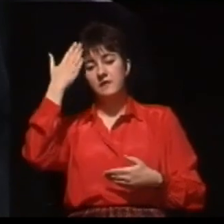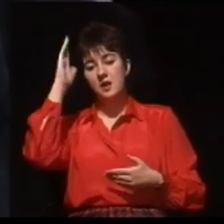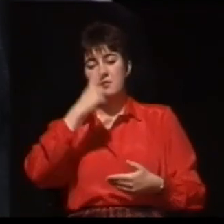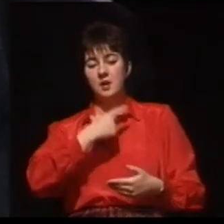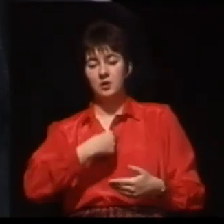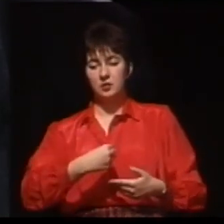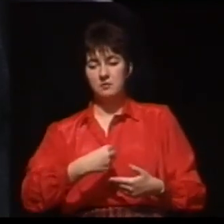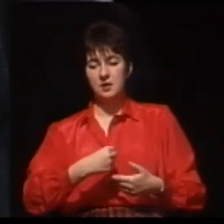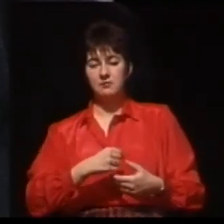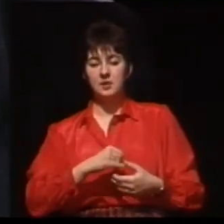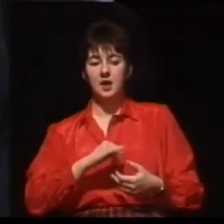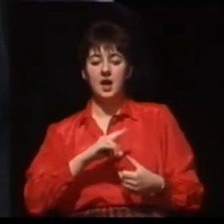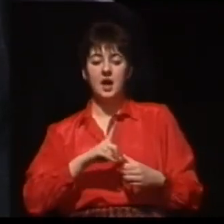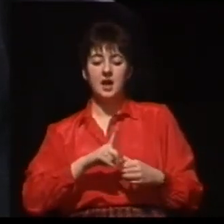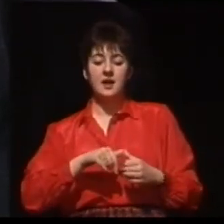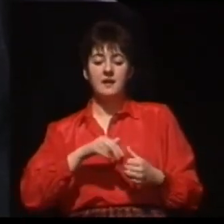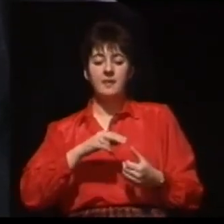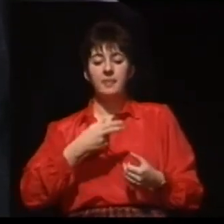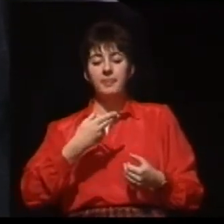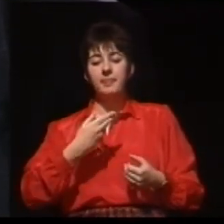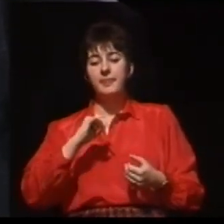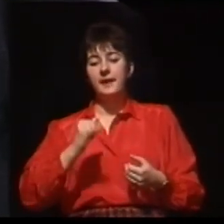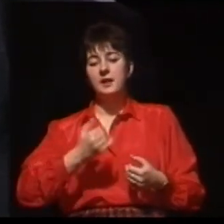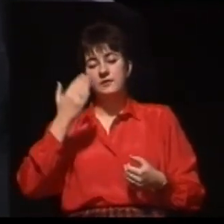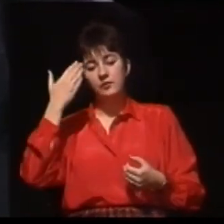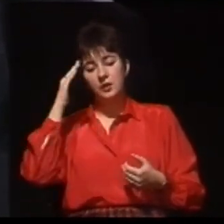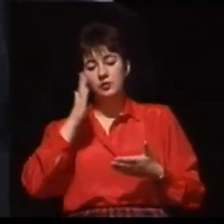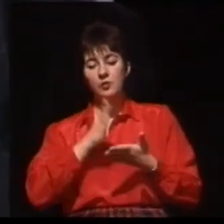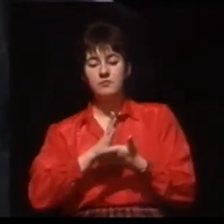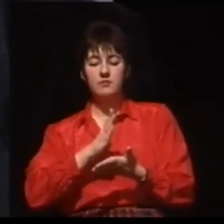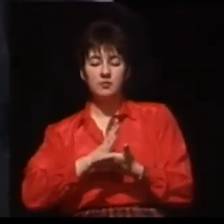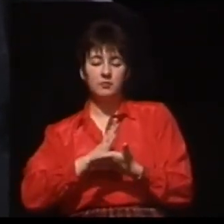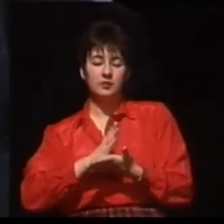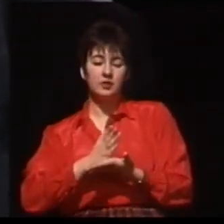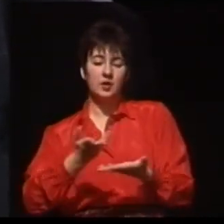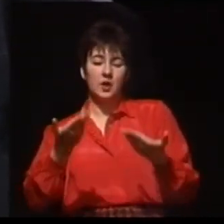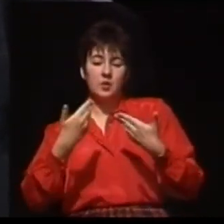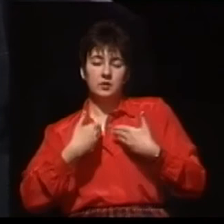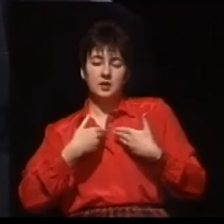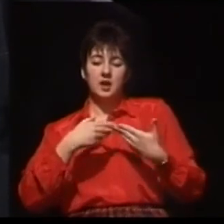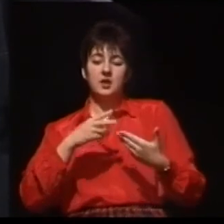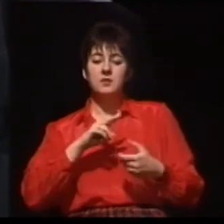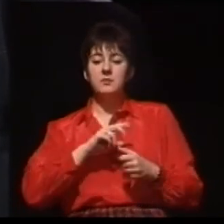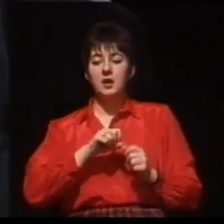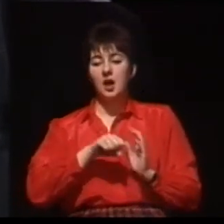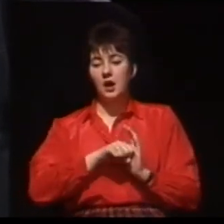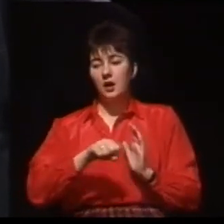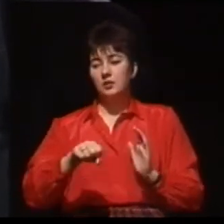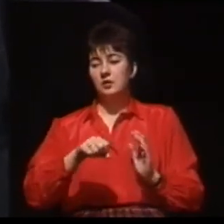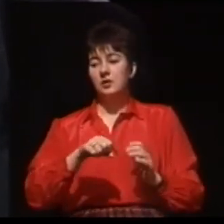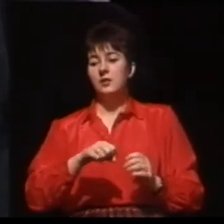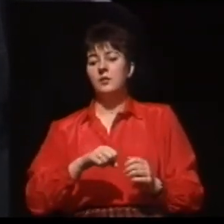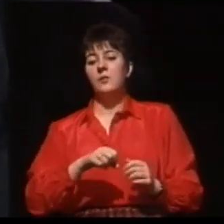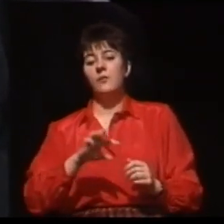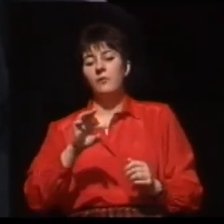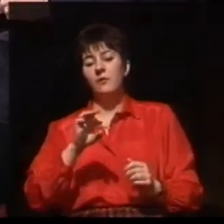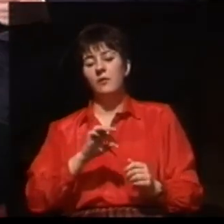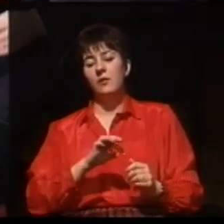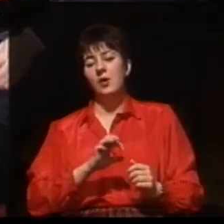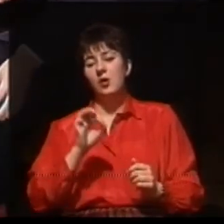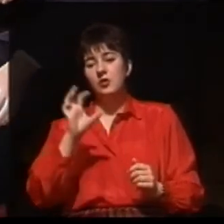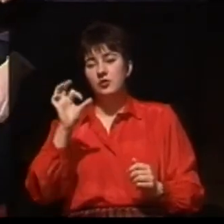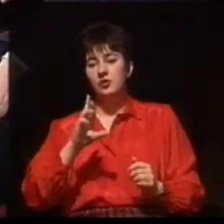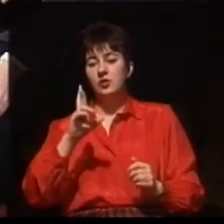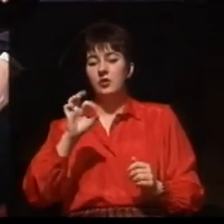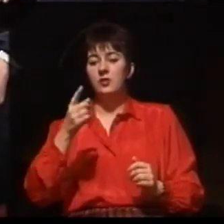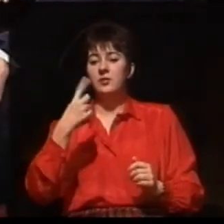zaadaptowane i powstał z tego ośrodek, który budzi ogromny podziw wśród osób przyjeżdżających. Jeżeli